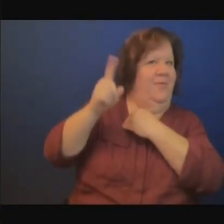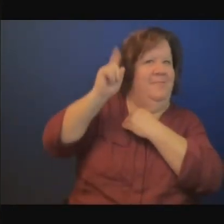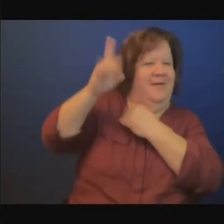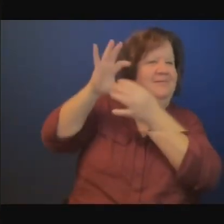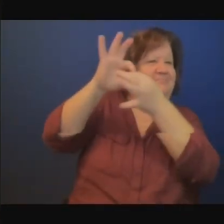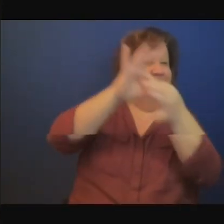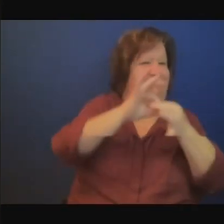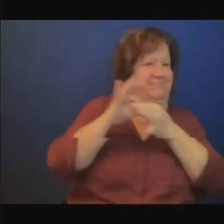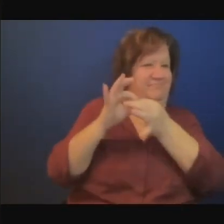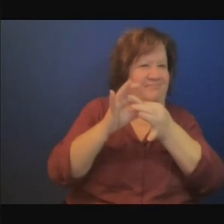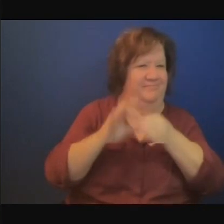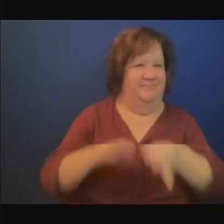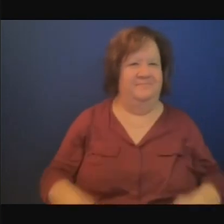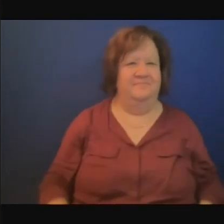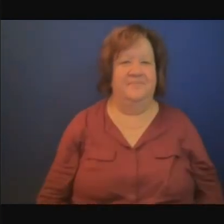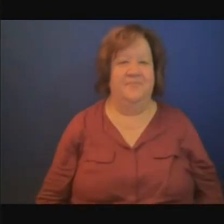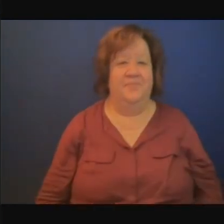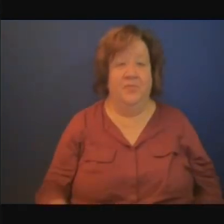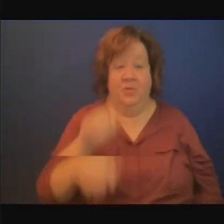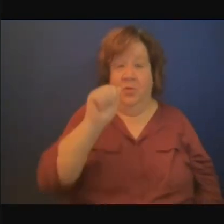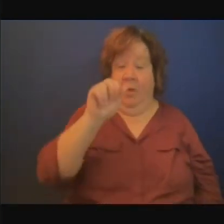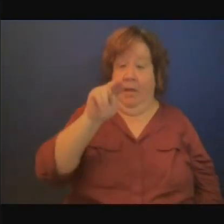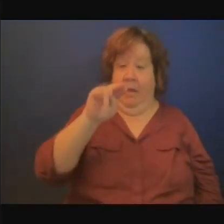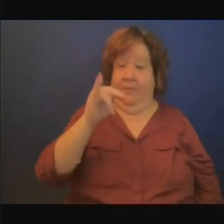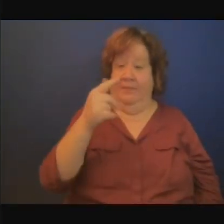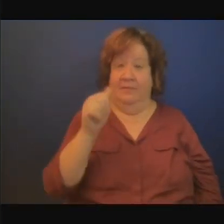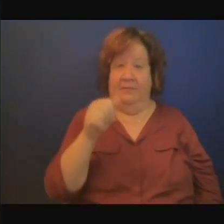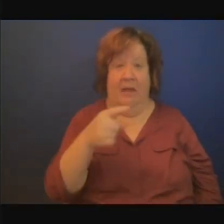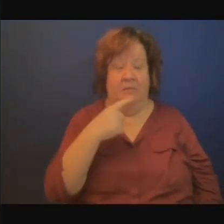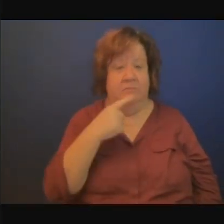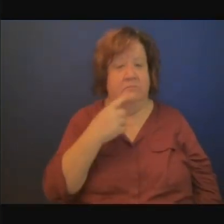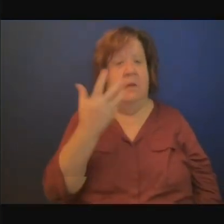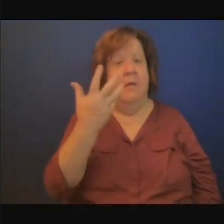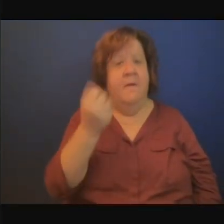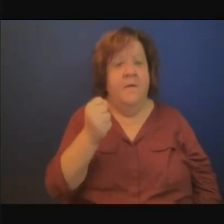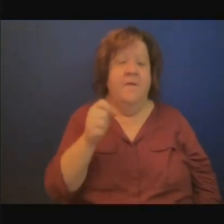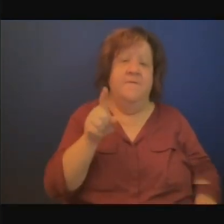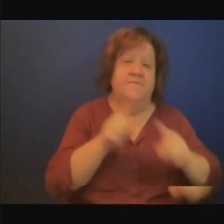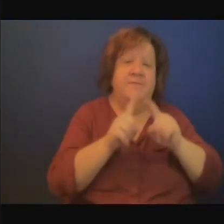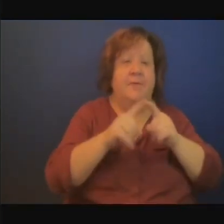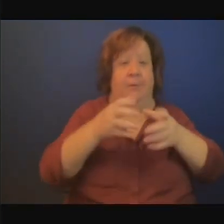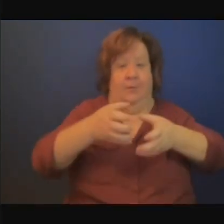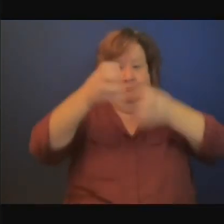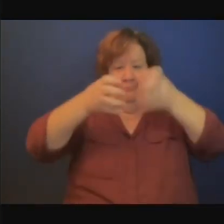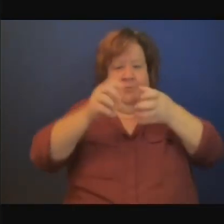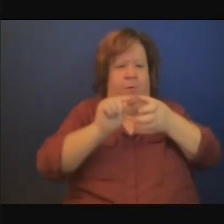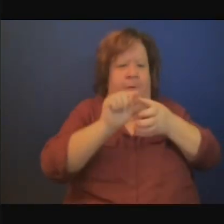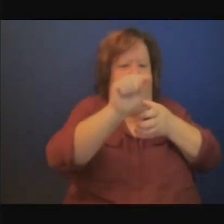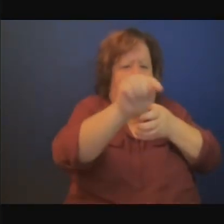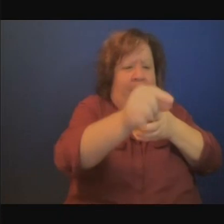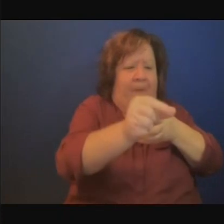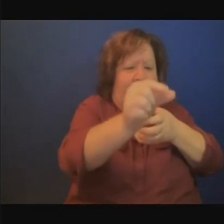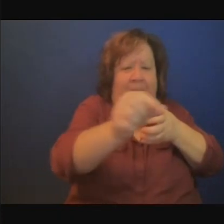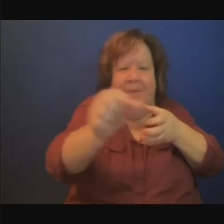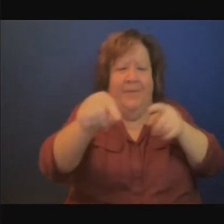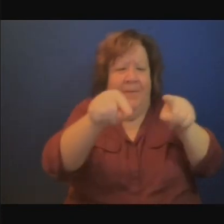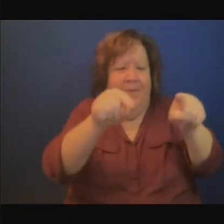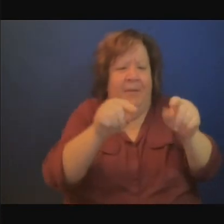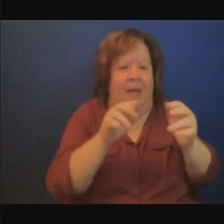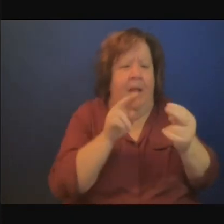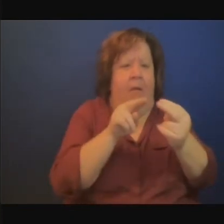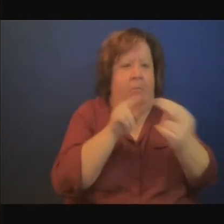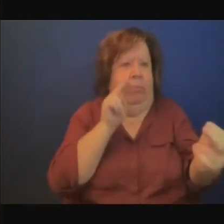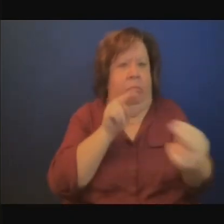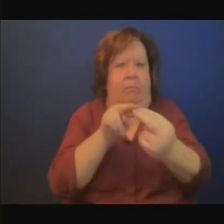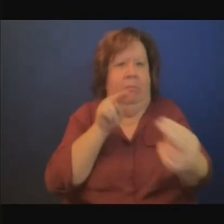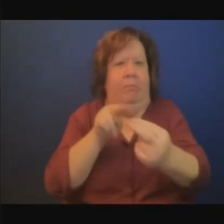donc pour cela on a besoin de PME qui puissent aller sur place répondre à ces besoins et ce sont ces sociétés qui n'ont pas accès